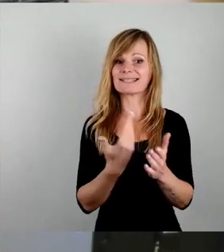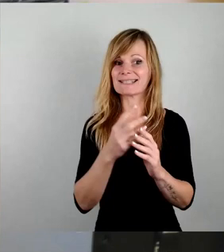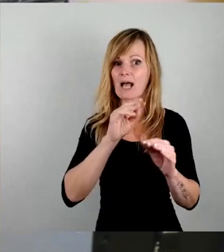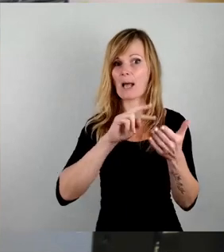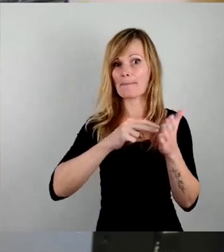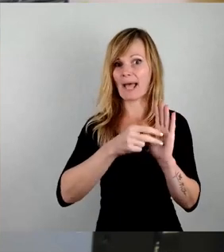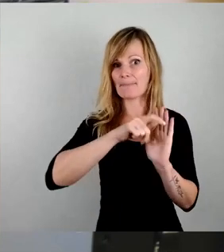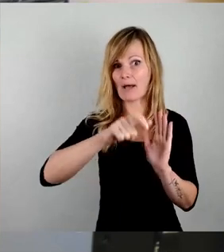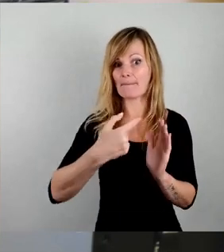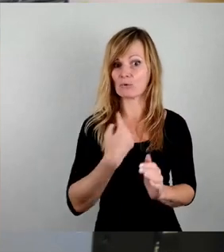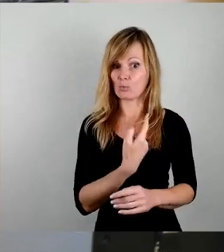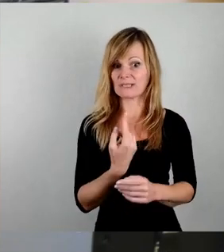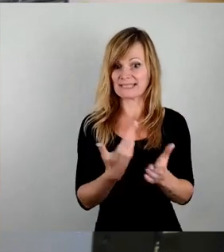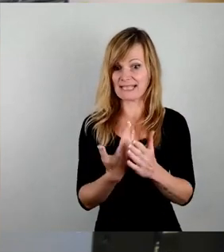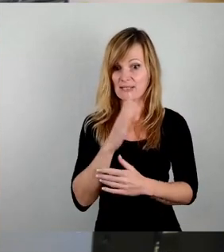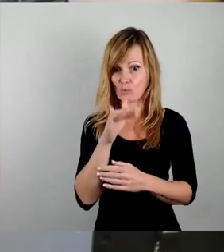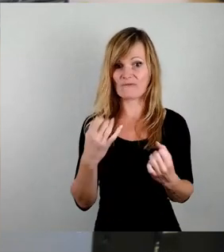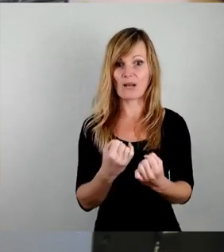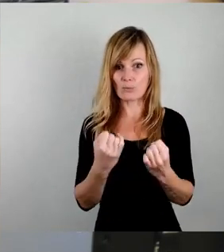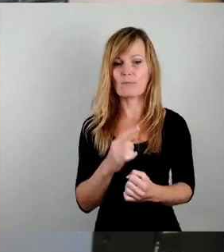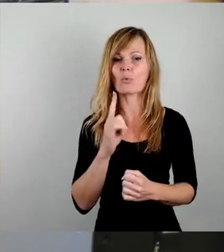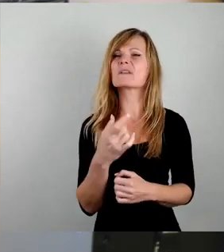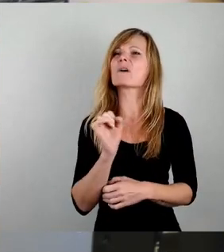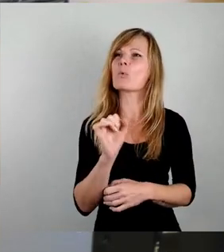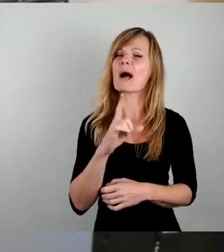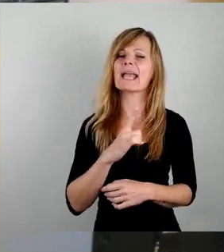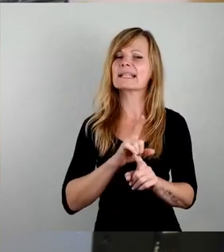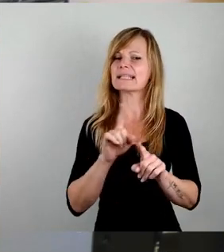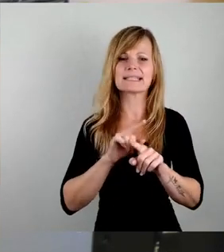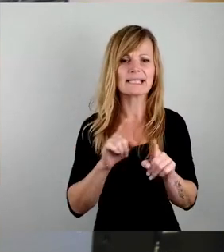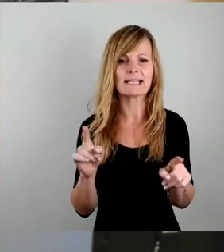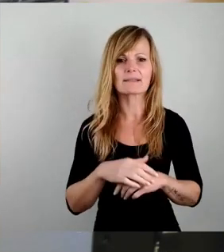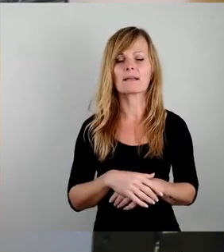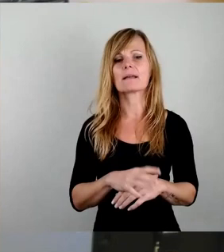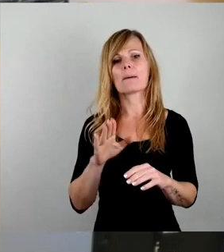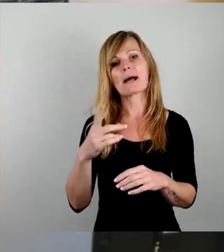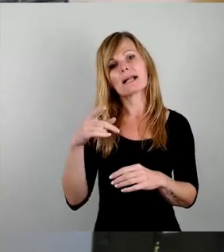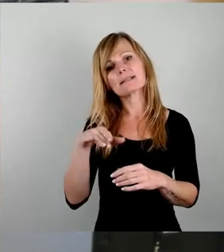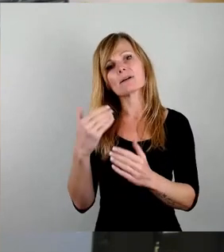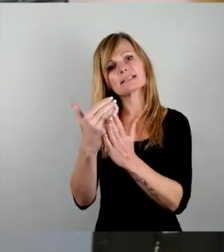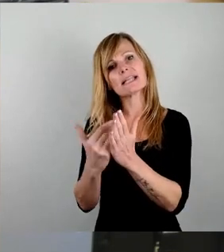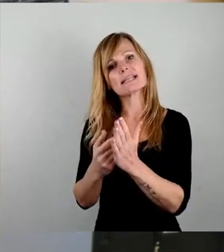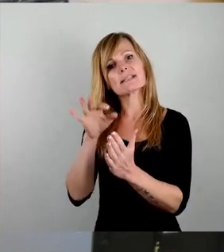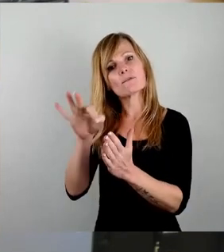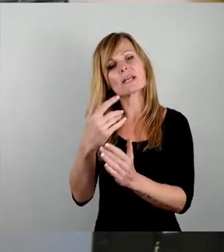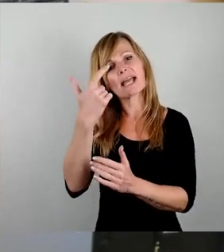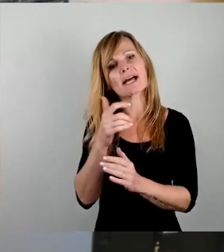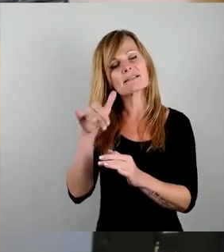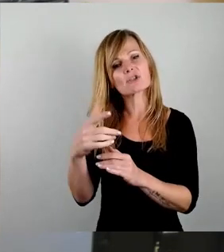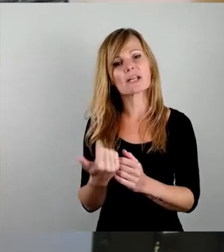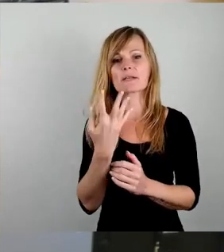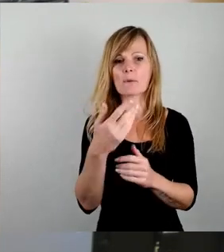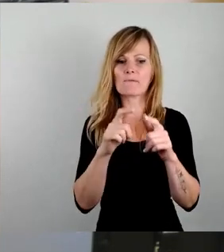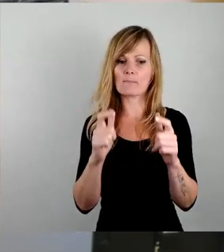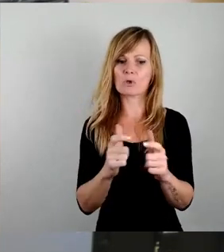üben. Und warum eigentlich nicht? Mal Dirks Liste für den Ernstfall checken. Fünf Päckchen Butter, sieben Gläser